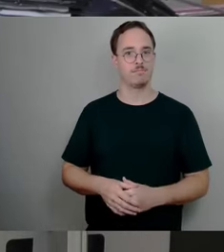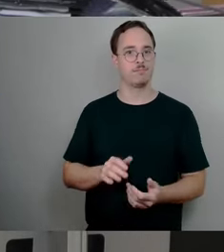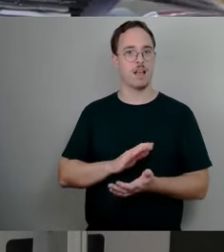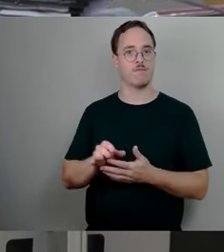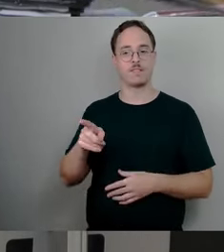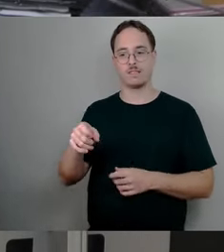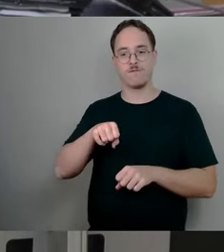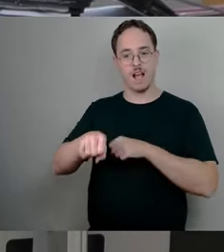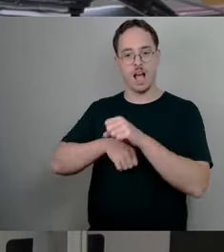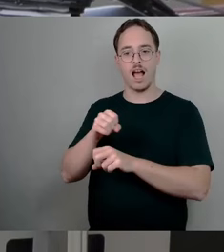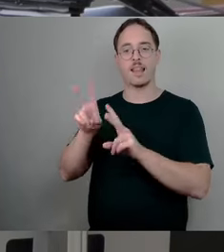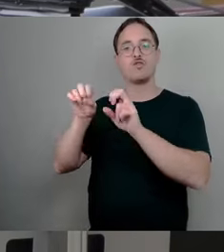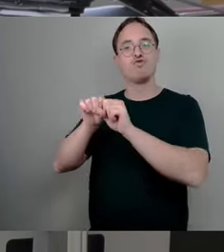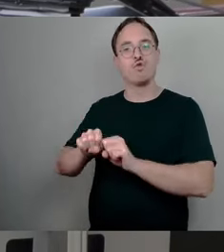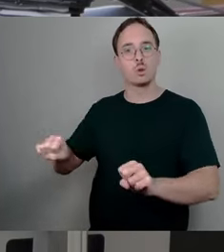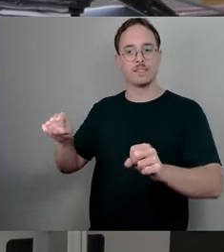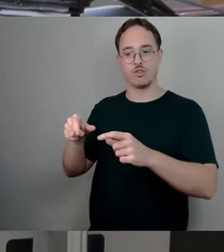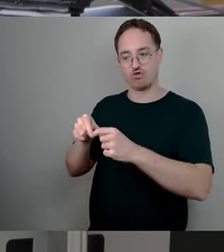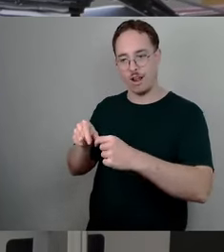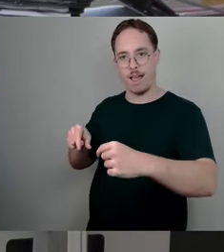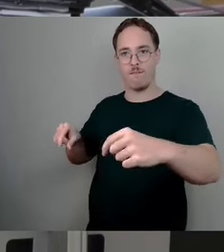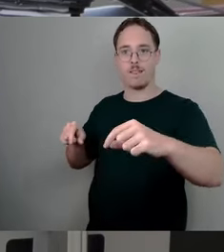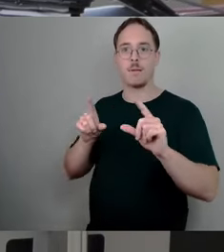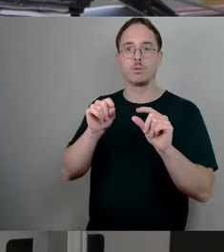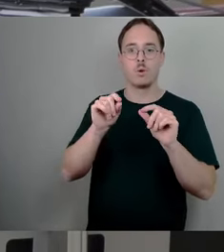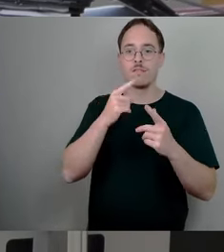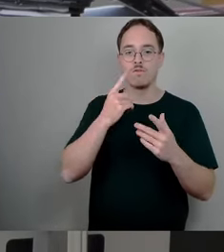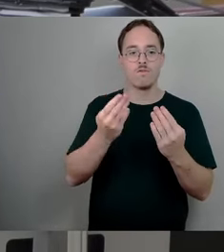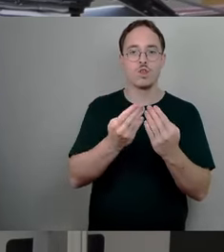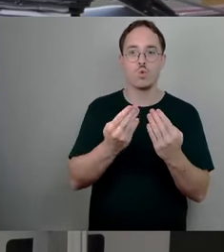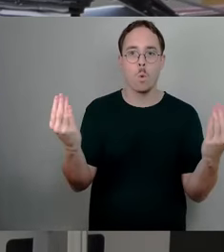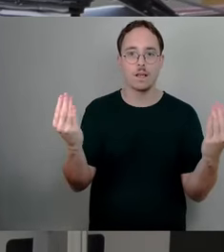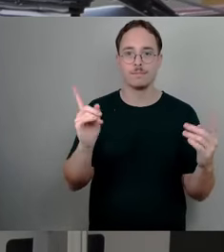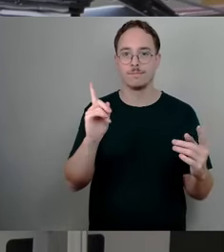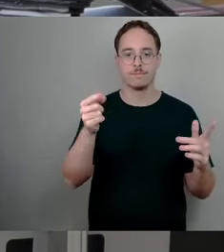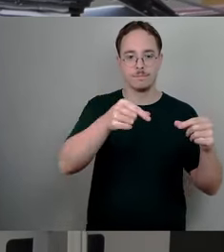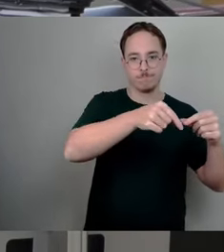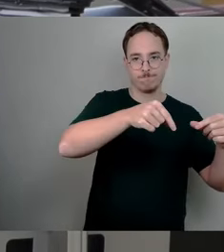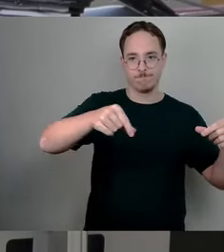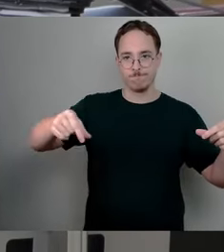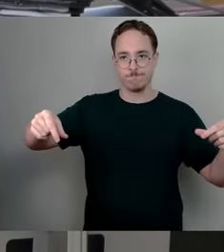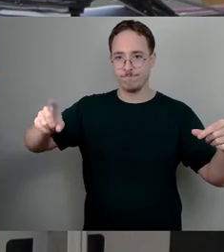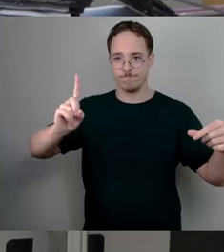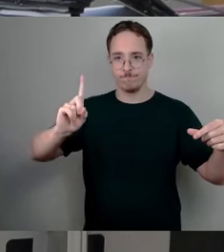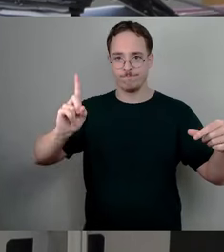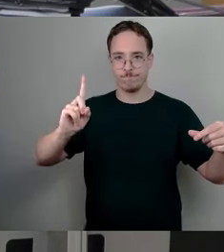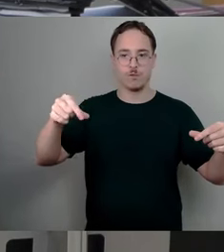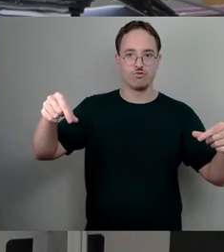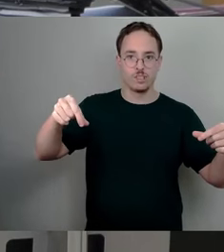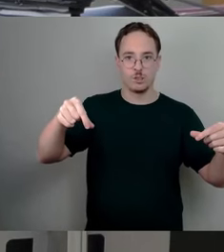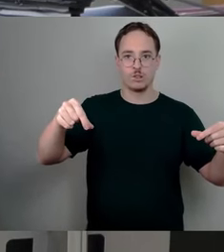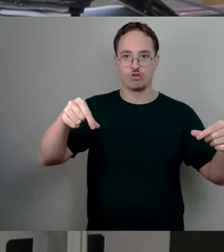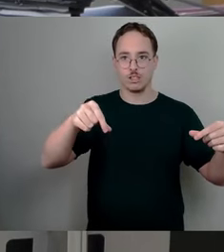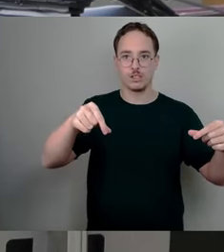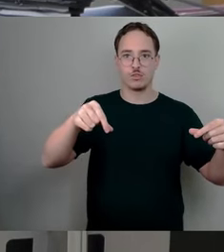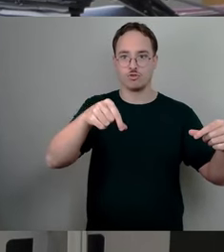zurückgegriffen. Das sind diese durchgestrichelten Linien, wo man eben, wenn es die Verkehrssituation erlaubt und eben kein Radfahrer dort ist,